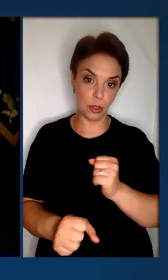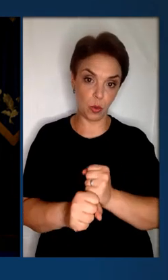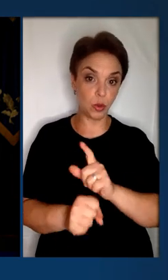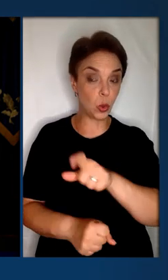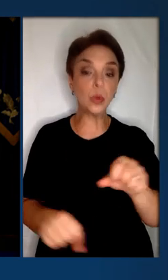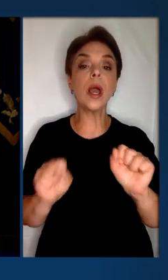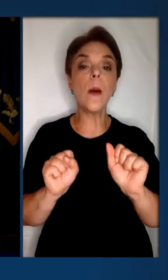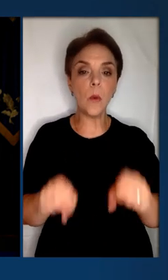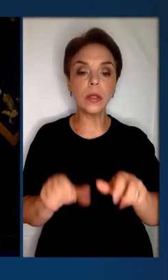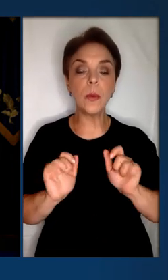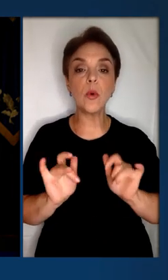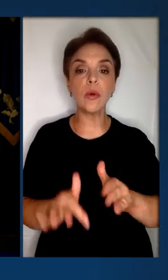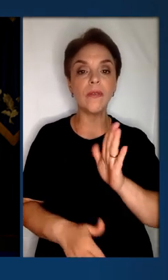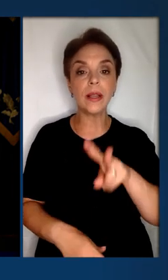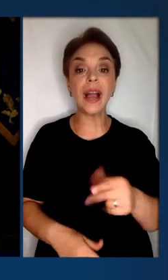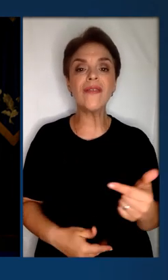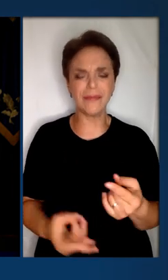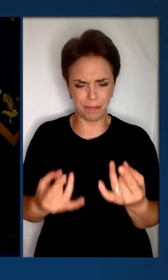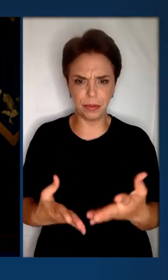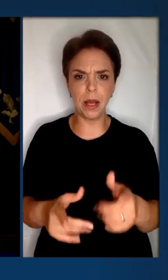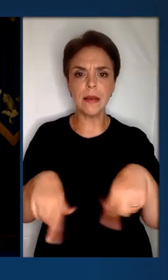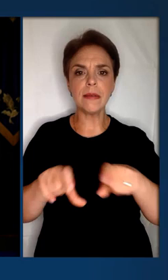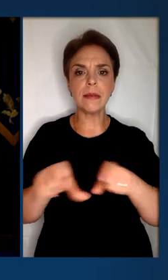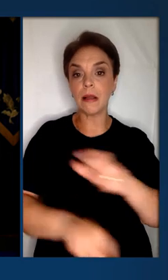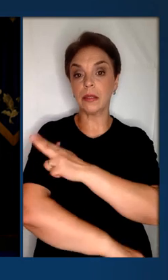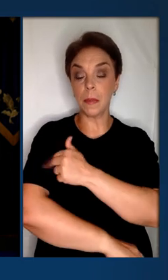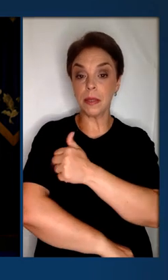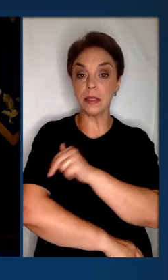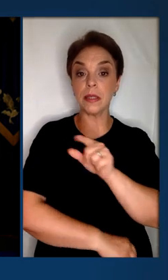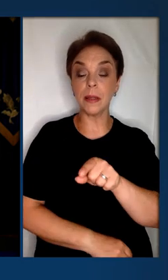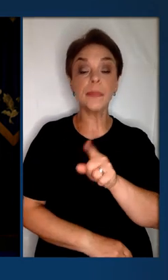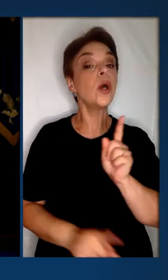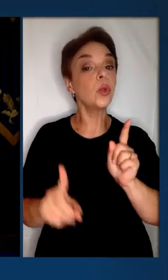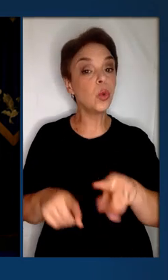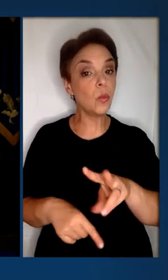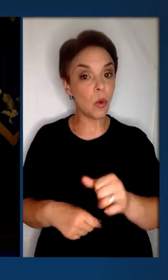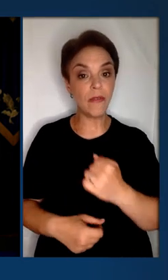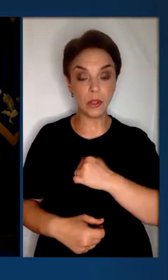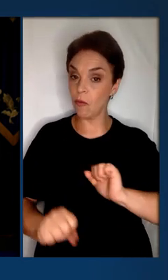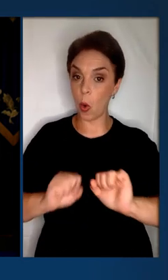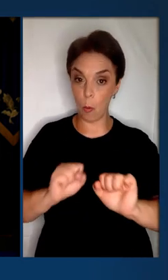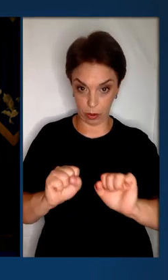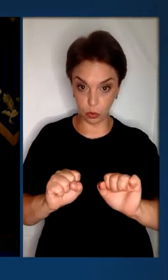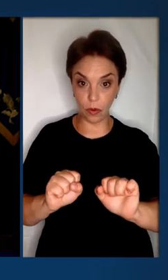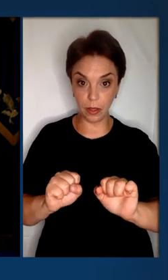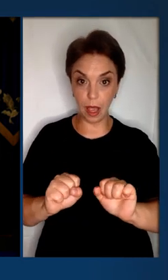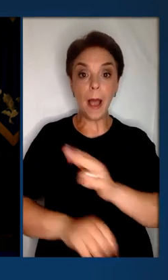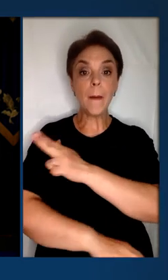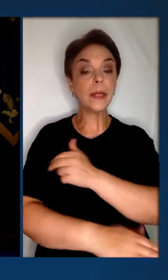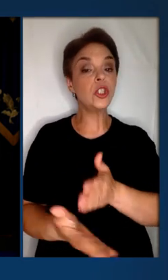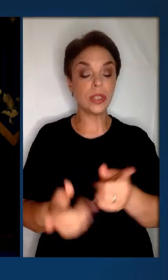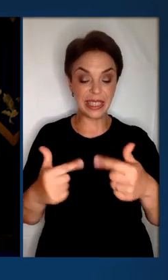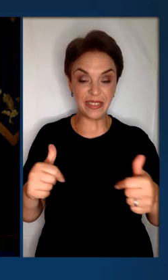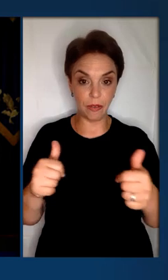нічого не зроблено, щоб люди могли проходити ВЛК у цивільних закладах медицини. Тому військове командування,